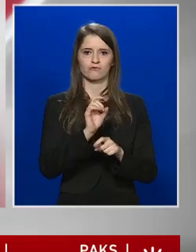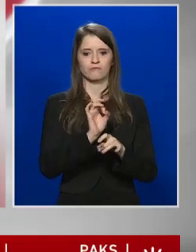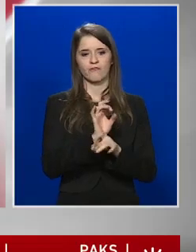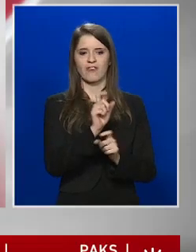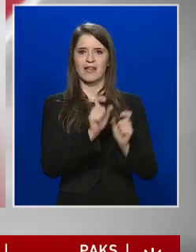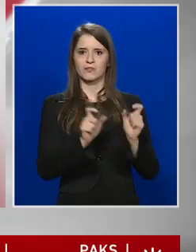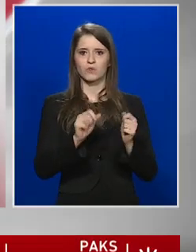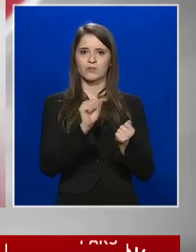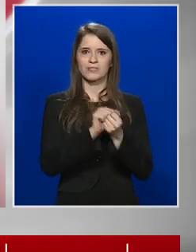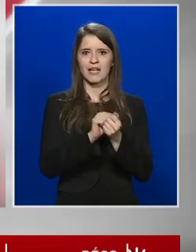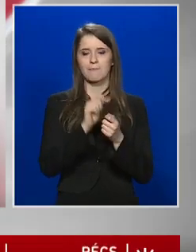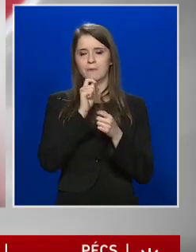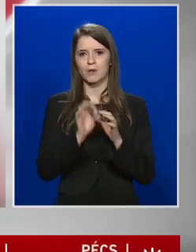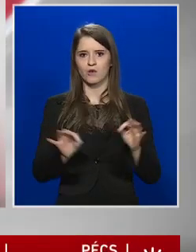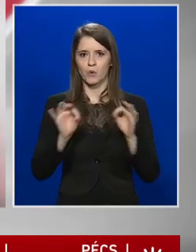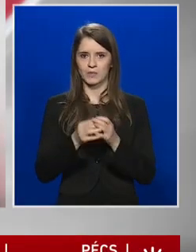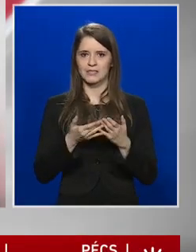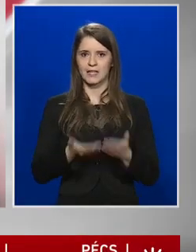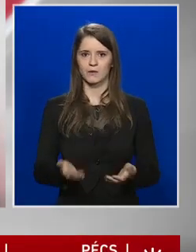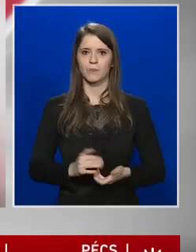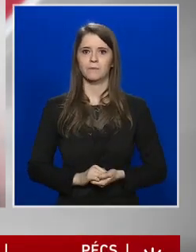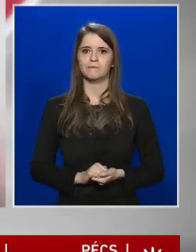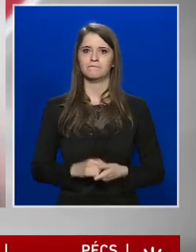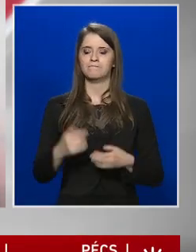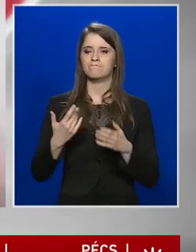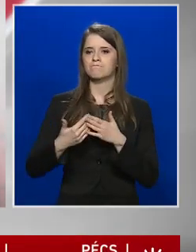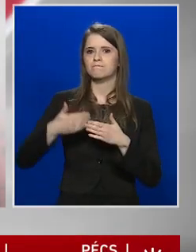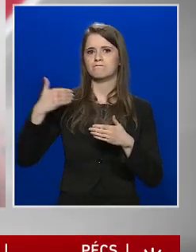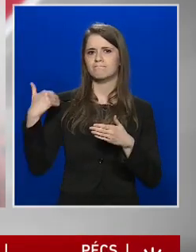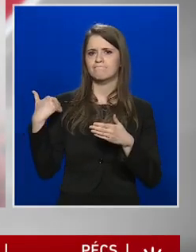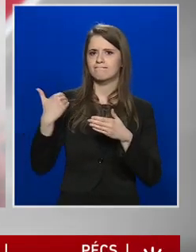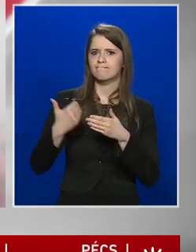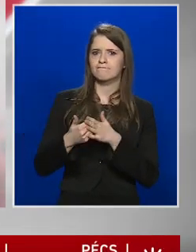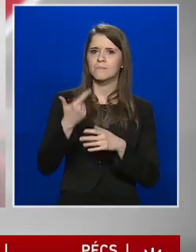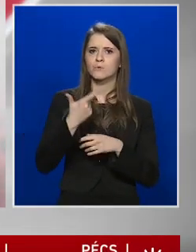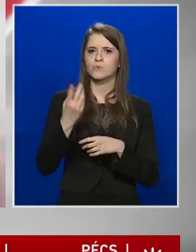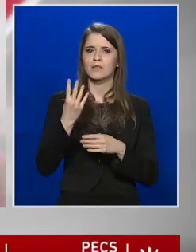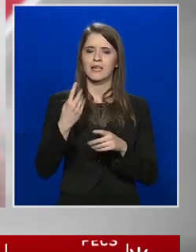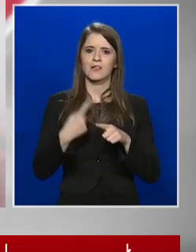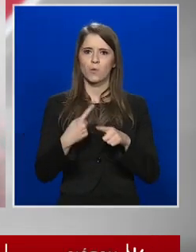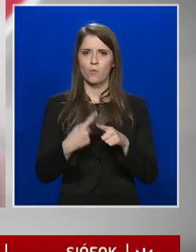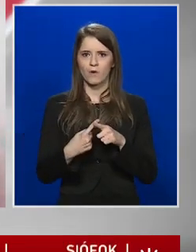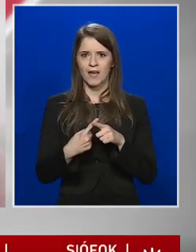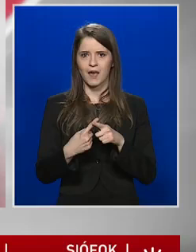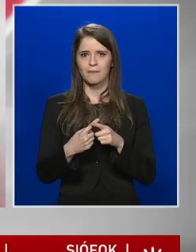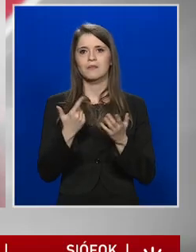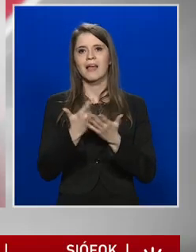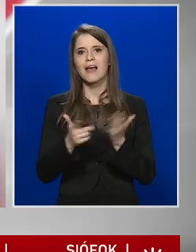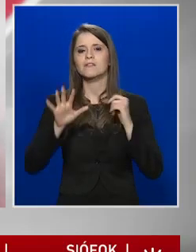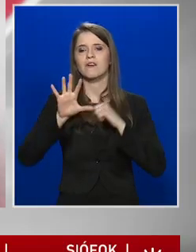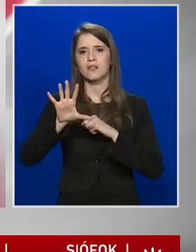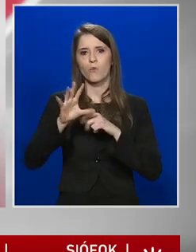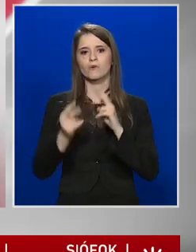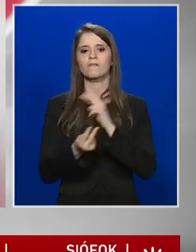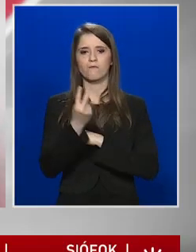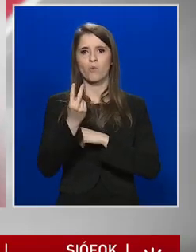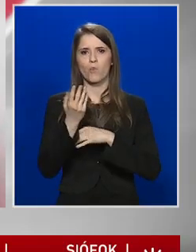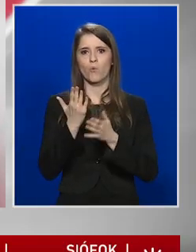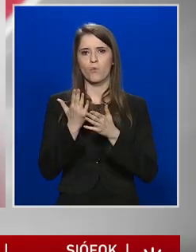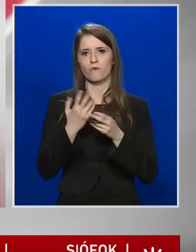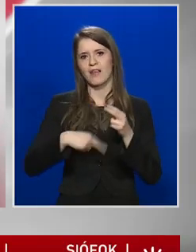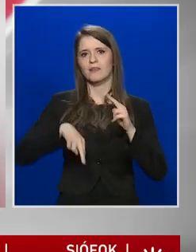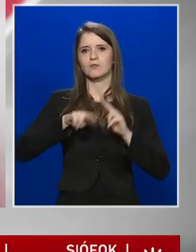száma Magyarországon. Ez az elmúlt 24 órában 75 fővel történő